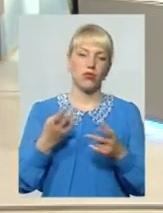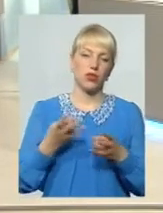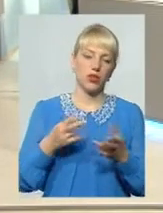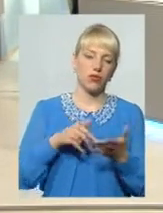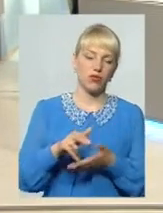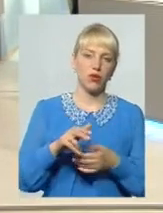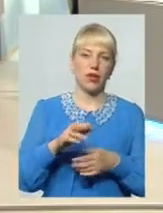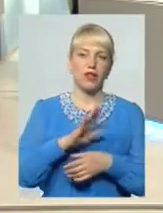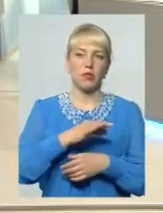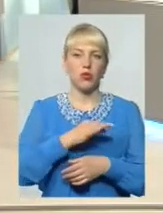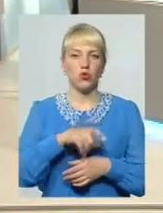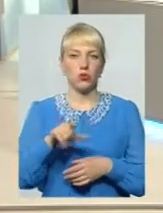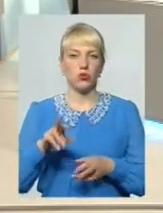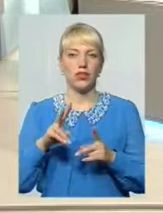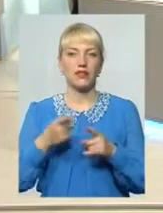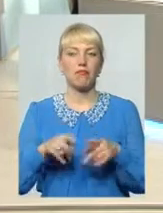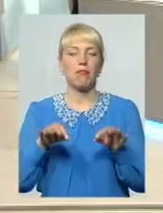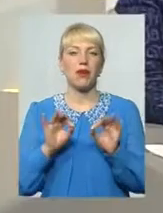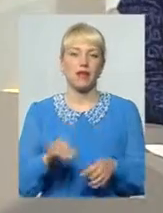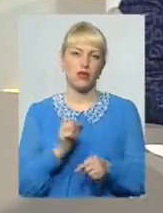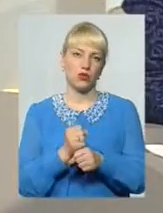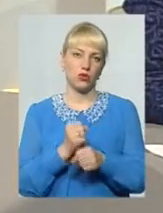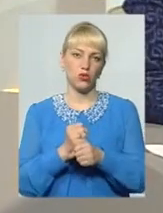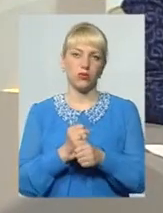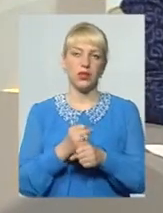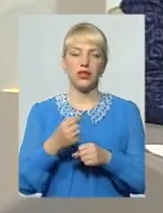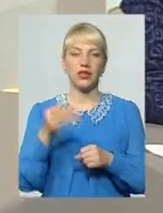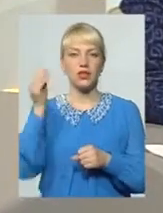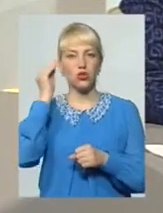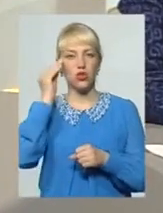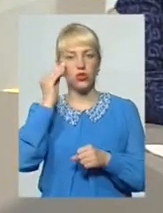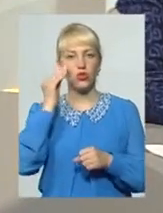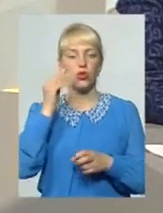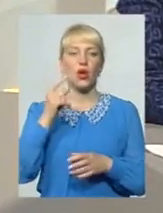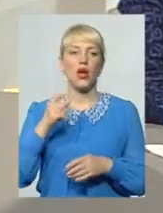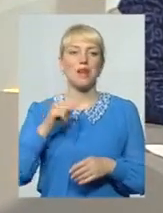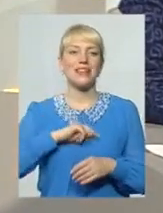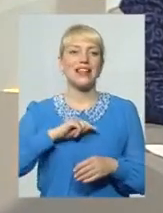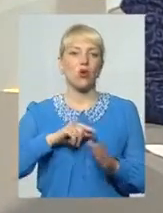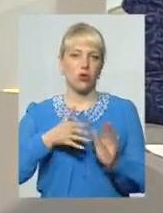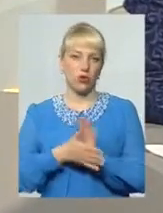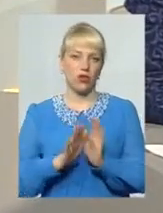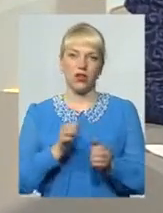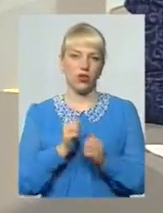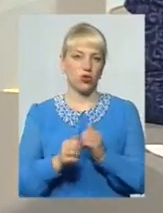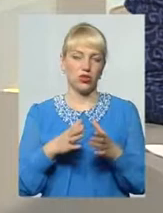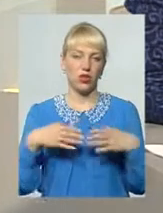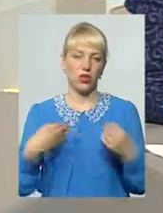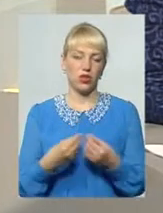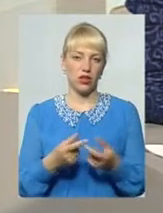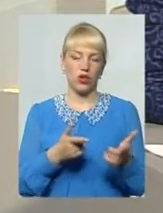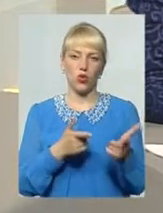небайдужим людям Як це правильно зробити з точки зору психології Тому що не кожна родина готова